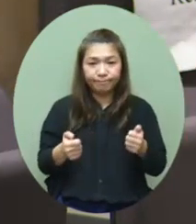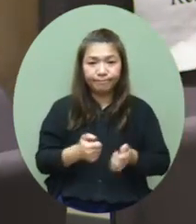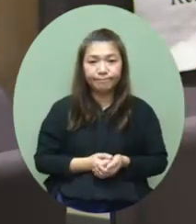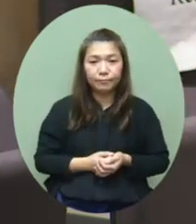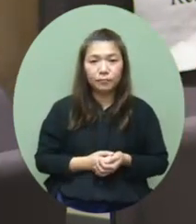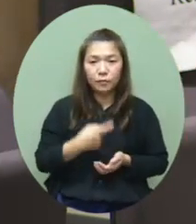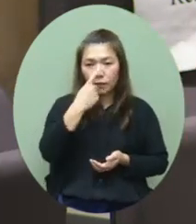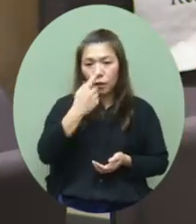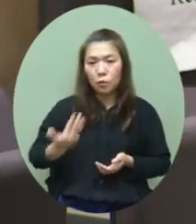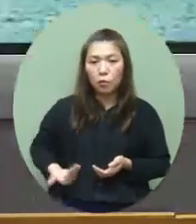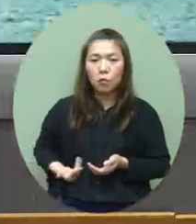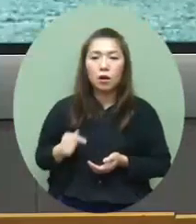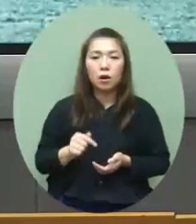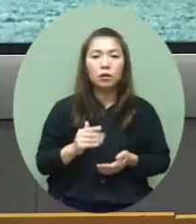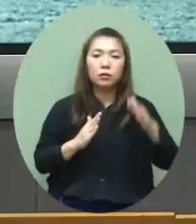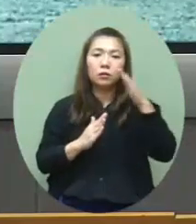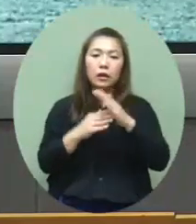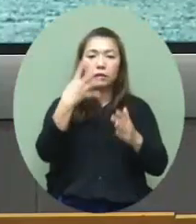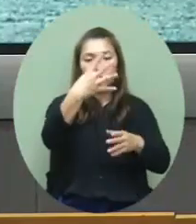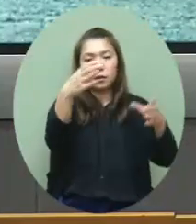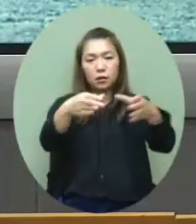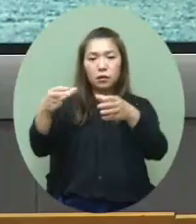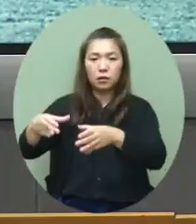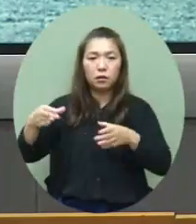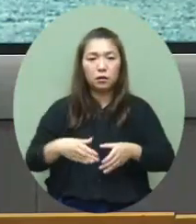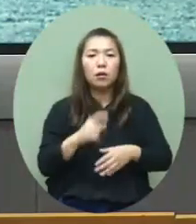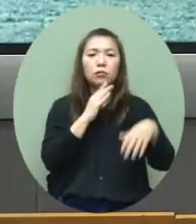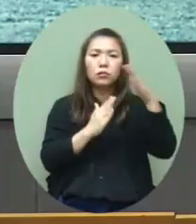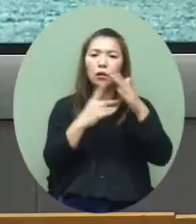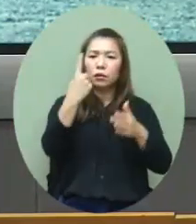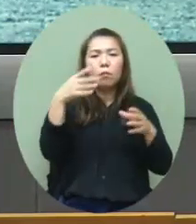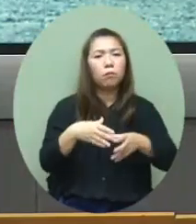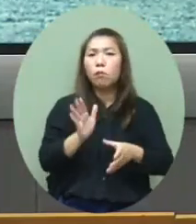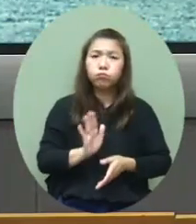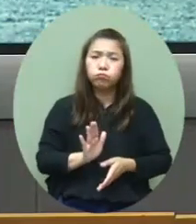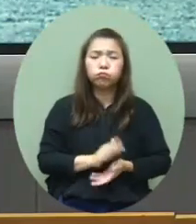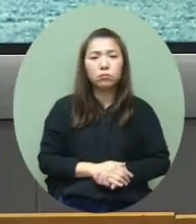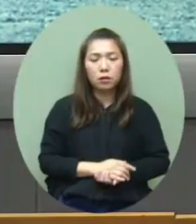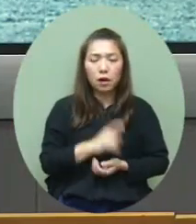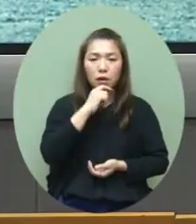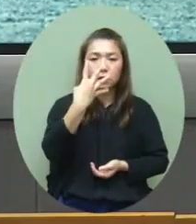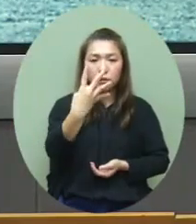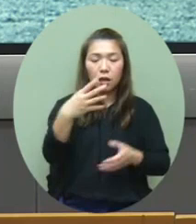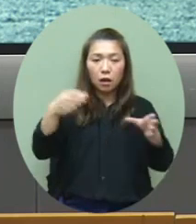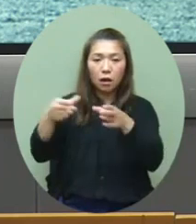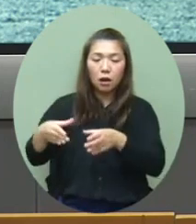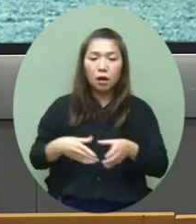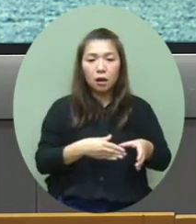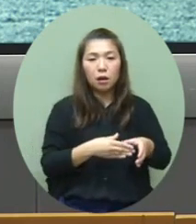英華那裡我們停了四班就不是一班那四班都是分別有